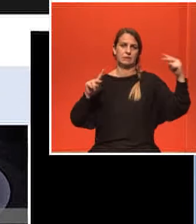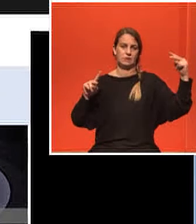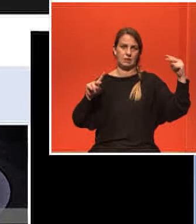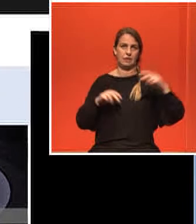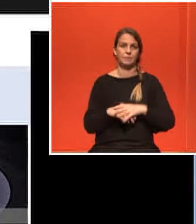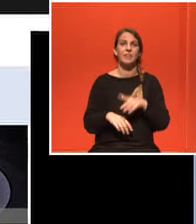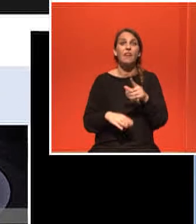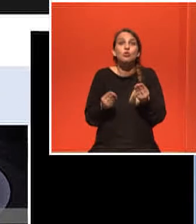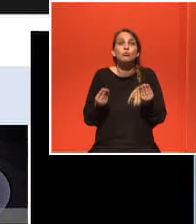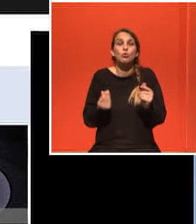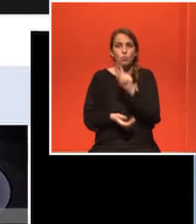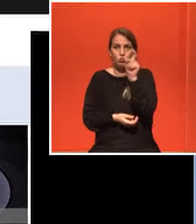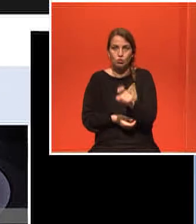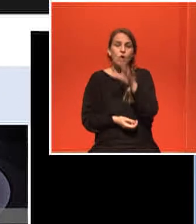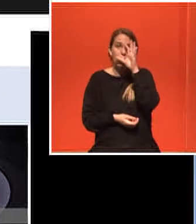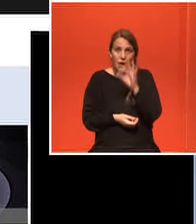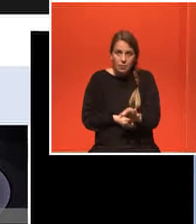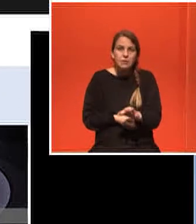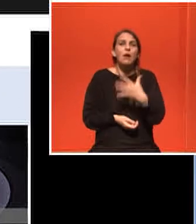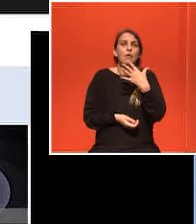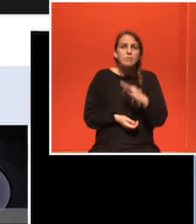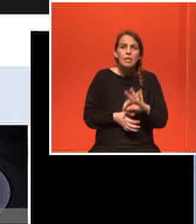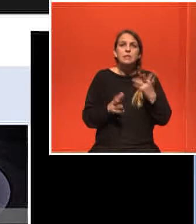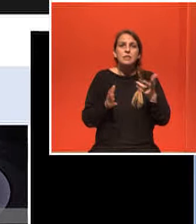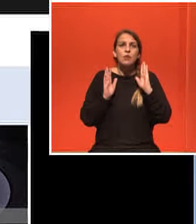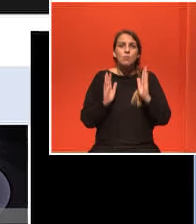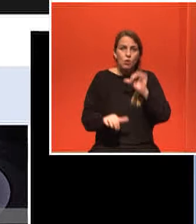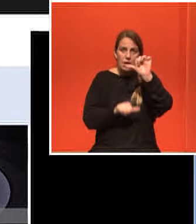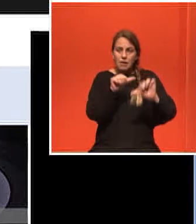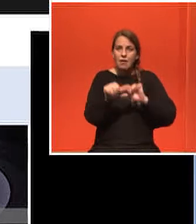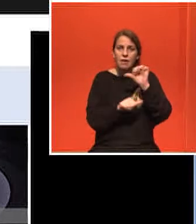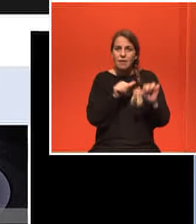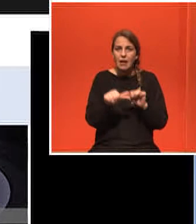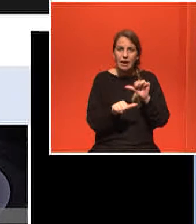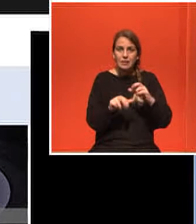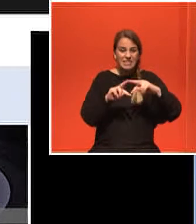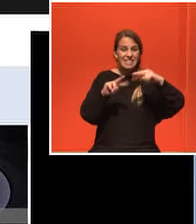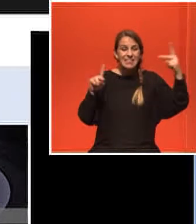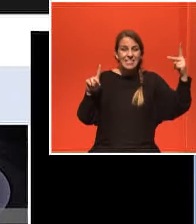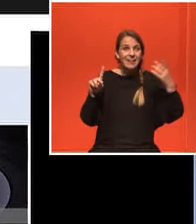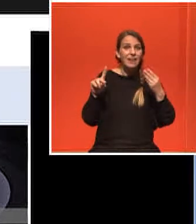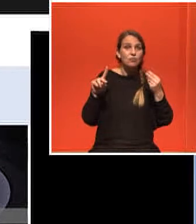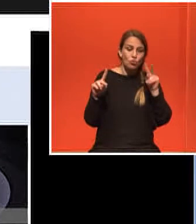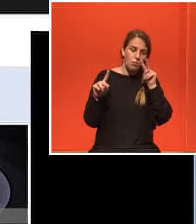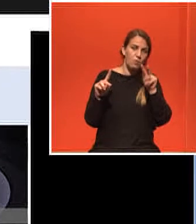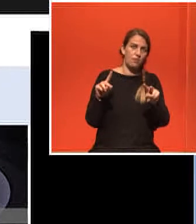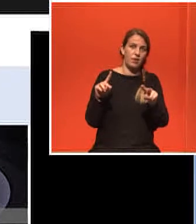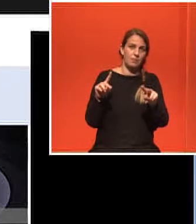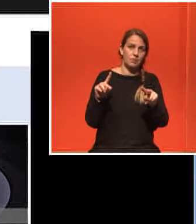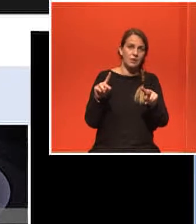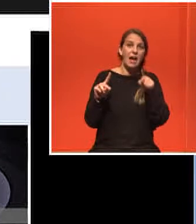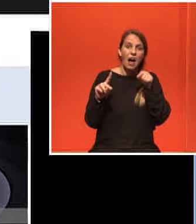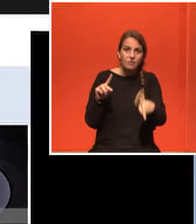ως τρόπο ζωής επιβάλλει αλλαγές στον τρόπο που διαβάζεται το γεννητικό μας υλικό και είναι η